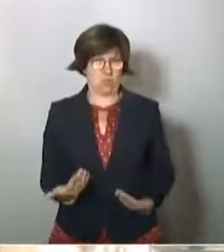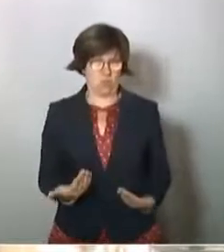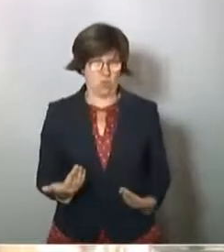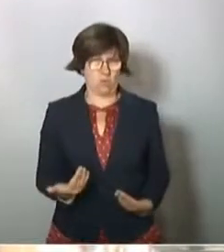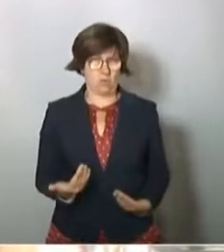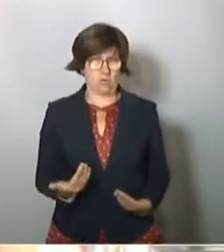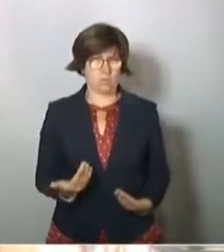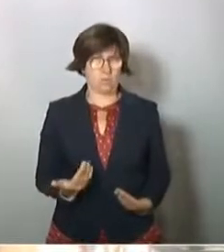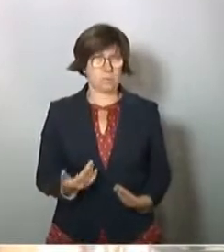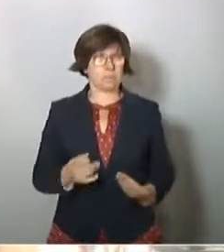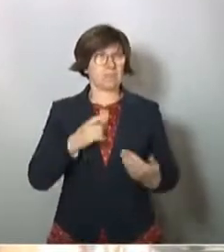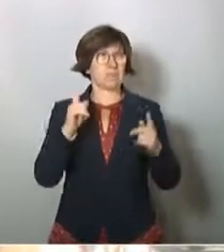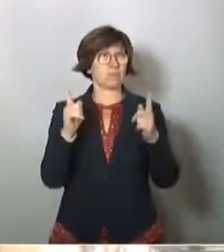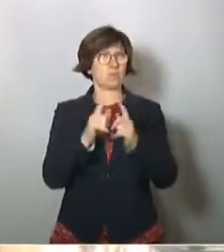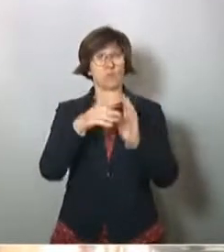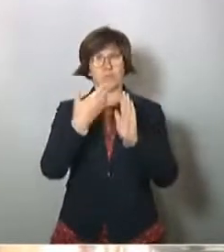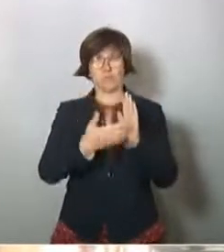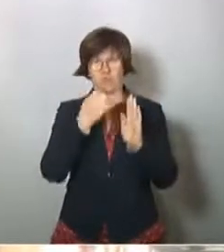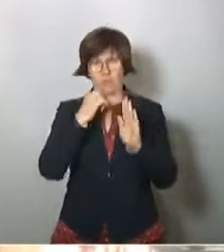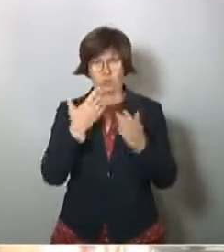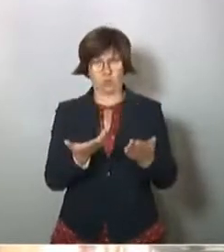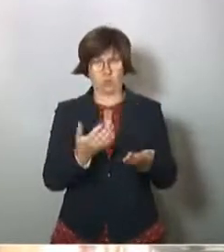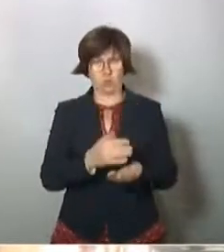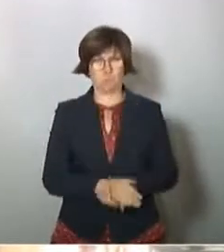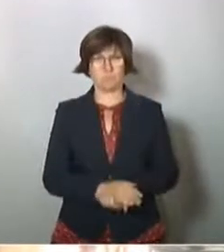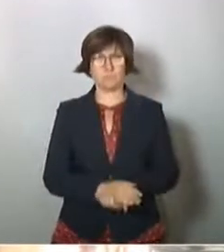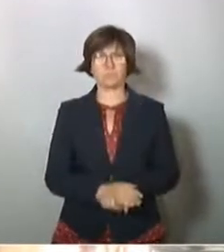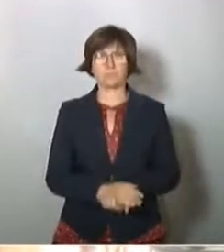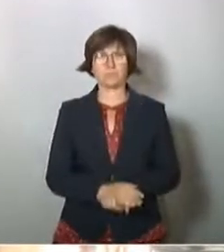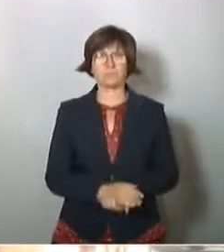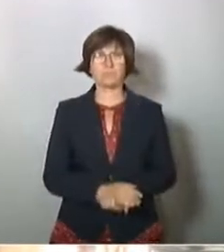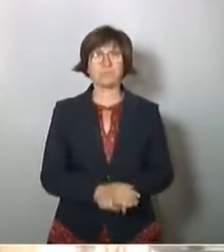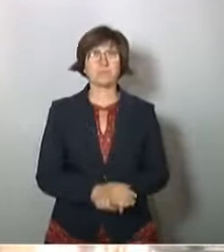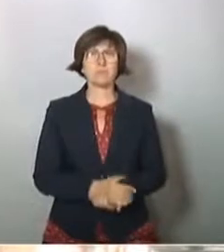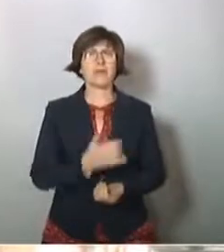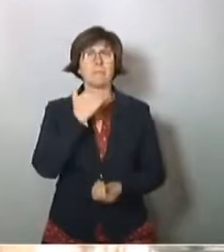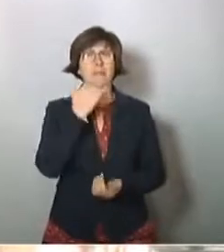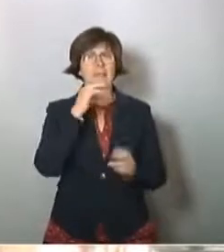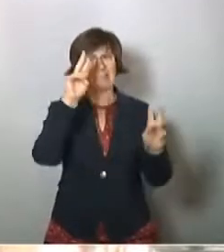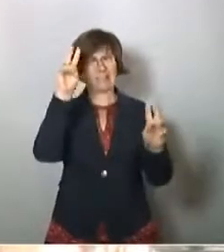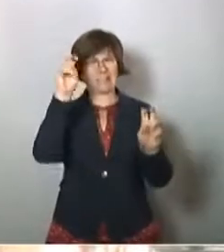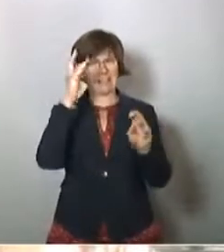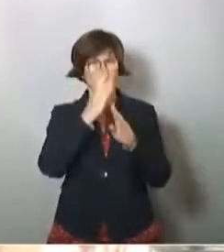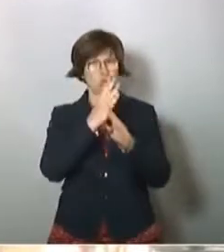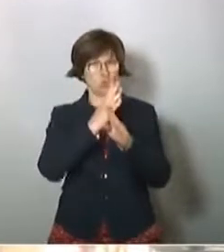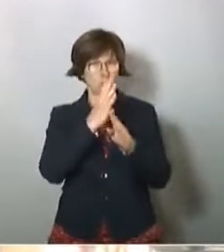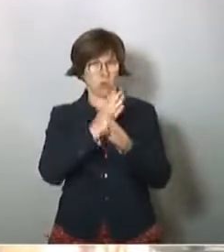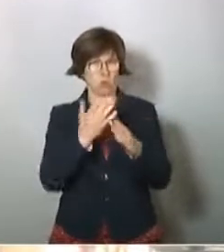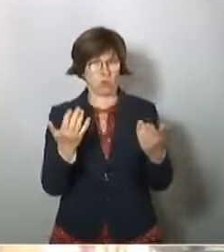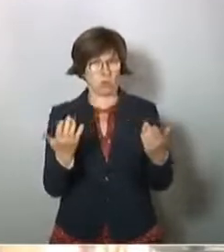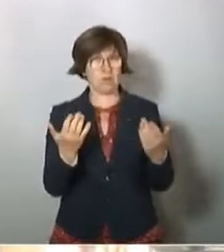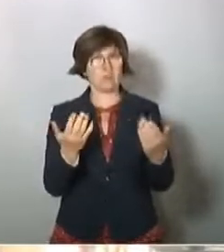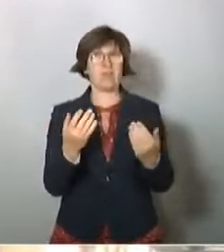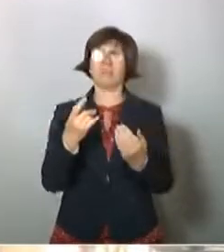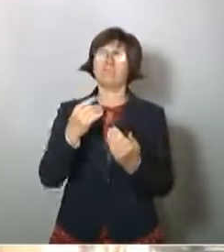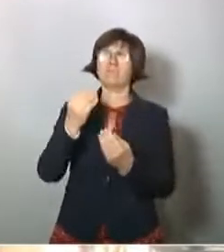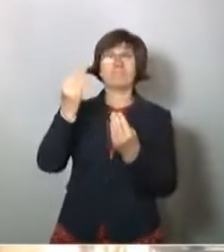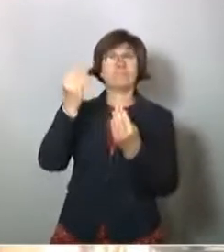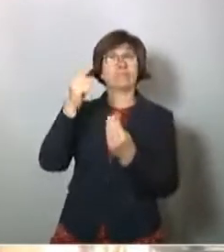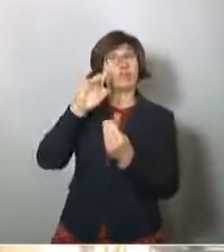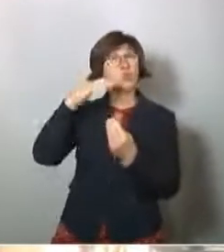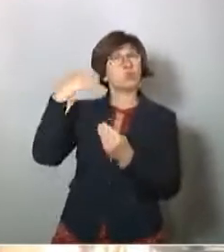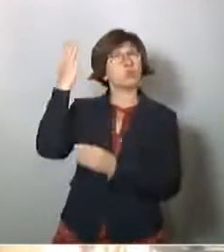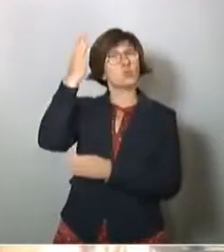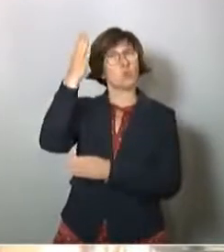die ich hier kurz vorstelle. Der Bericht ist, wie der Titel auch sagt, Lehren für die